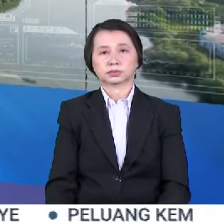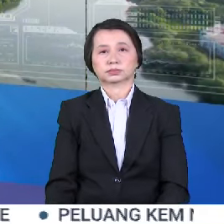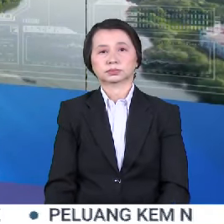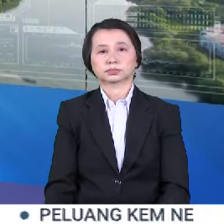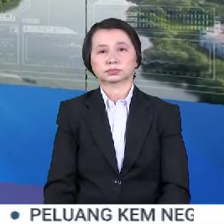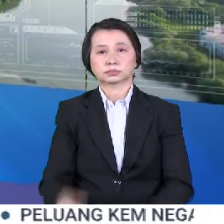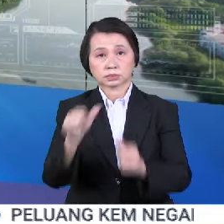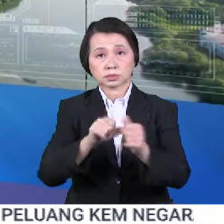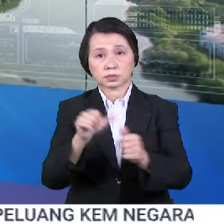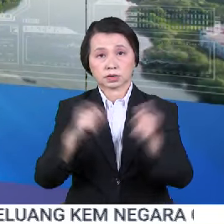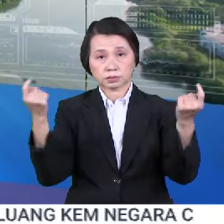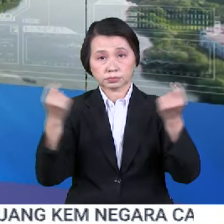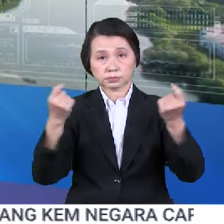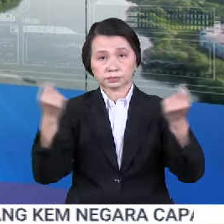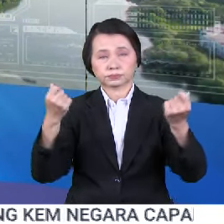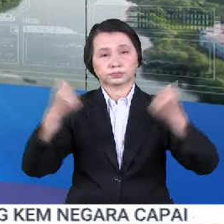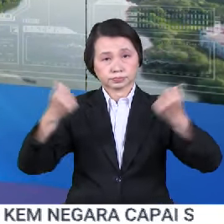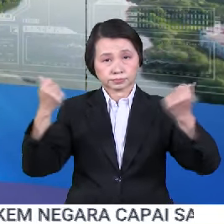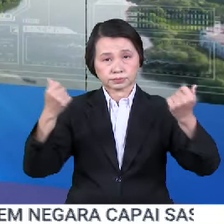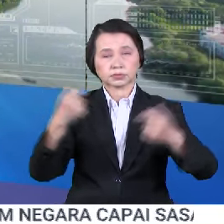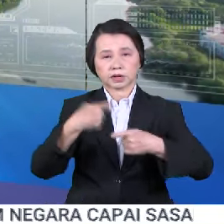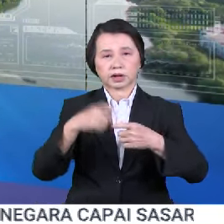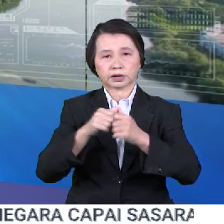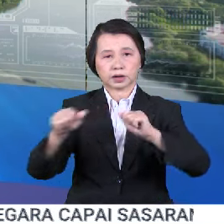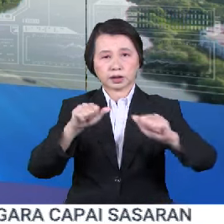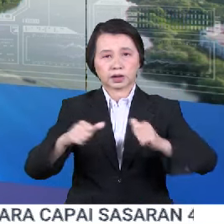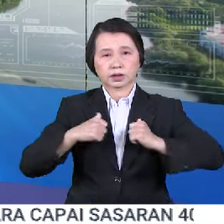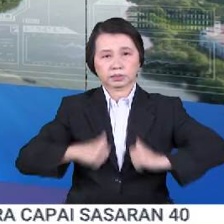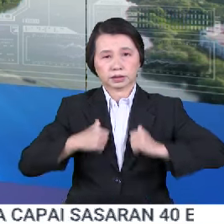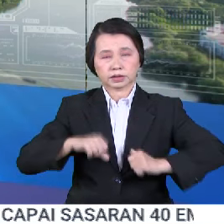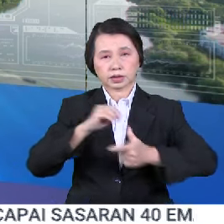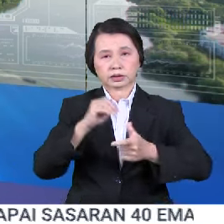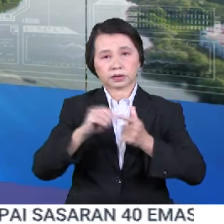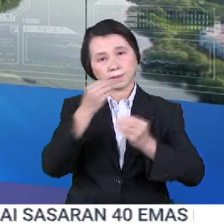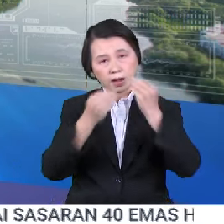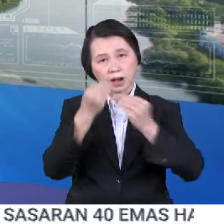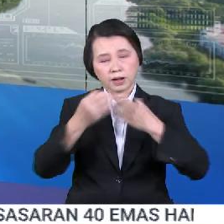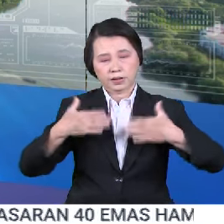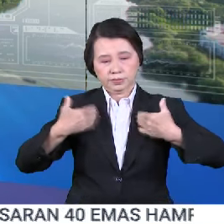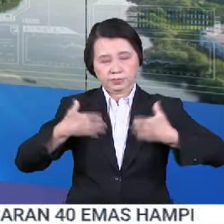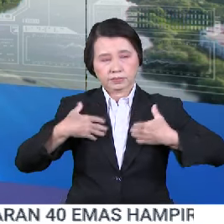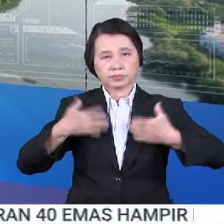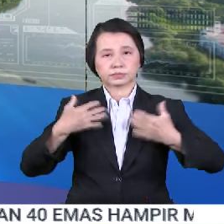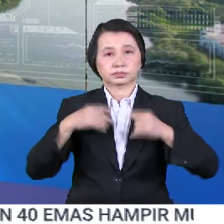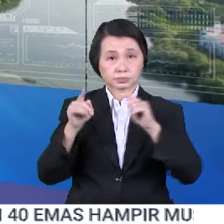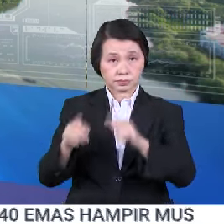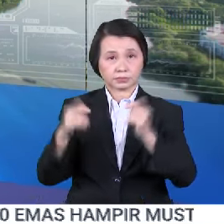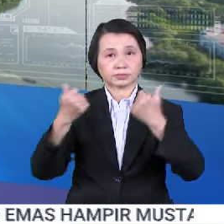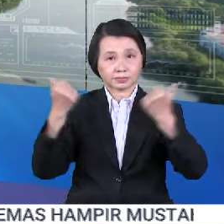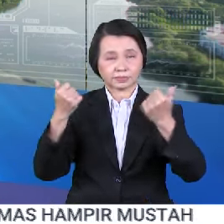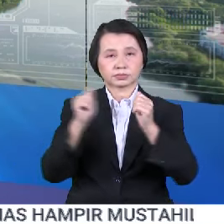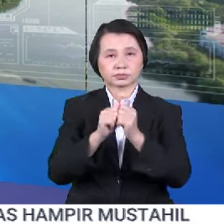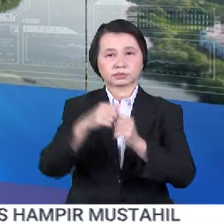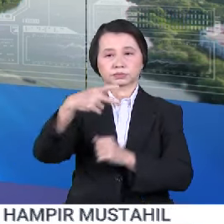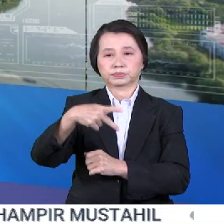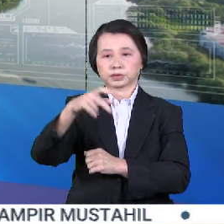Setiap sambutan perayaan seringkali dikaitkan dengan aktiviti, pakaian maupun makanan bagi memeriahkan sambutan berkenaan. Bagi daerah